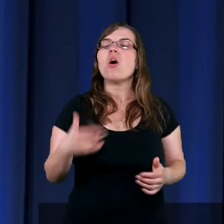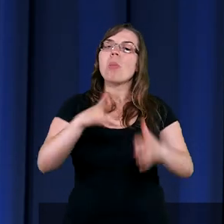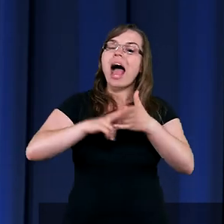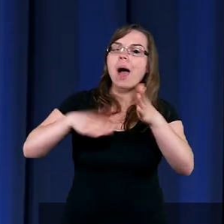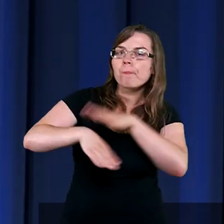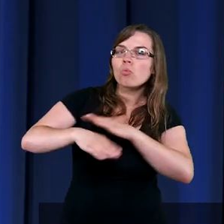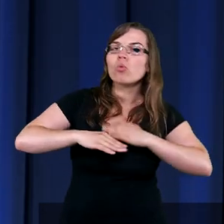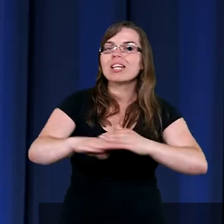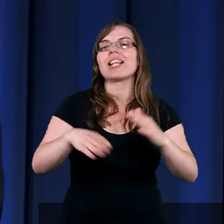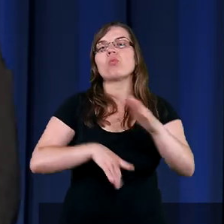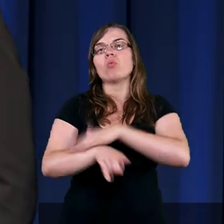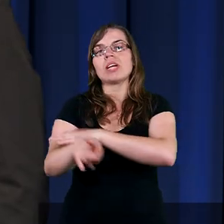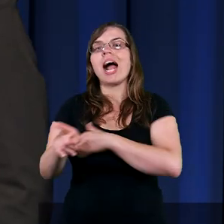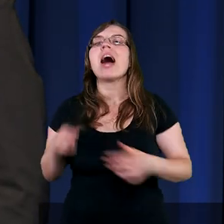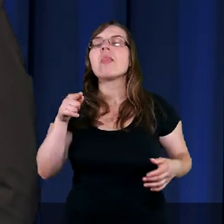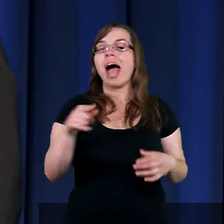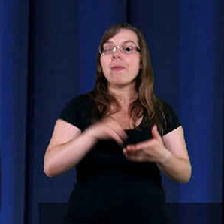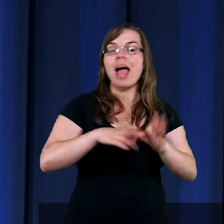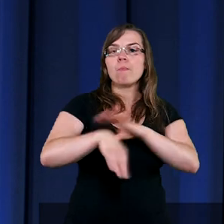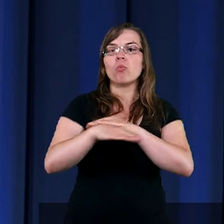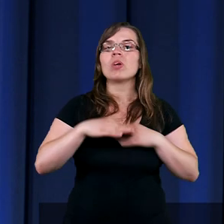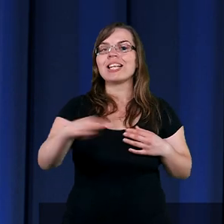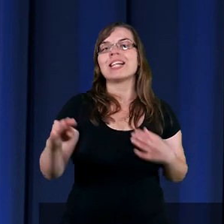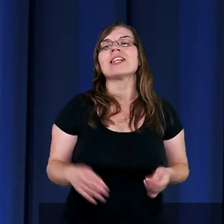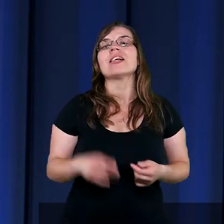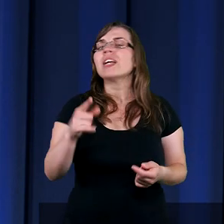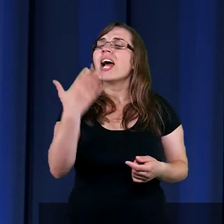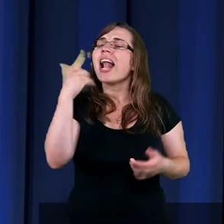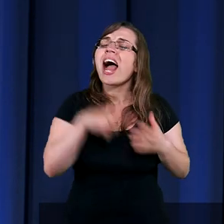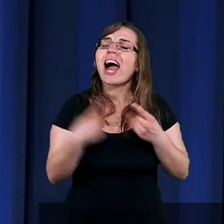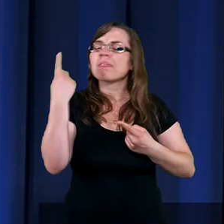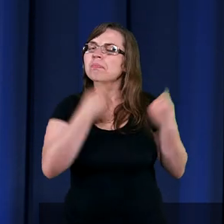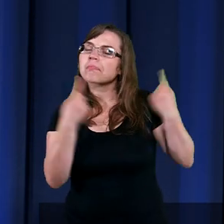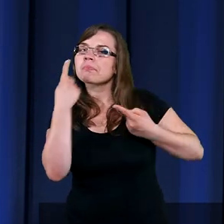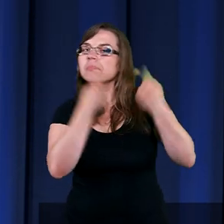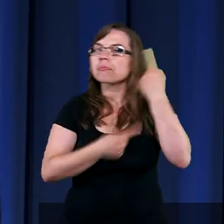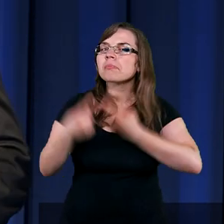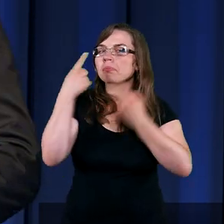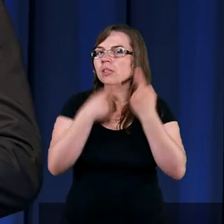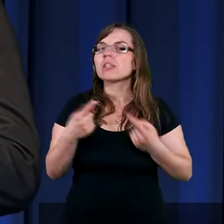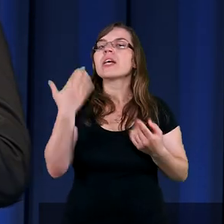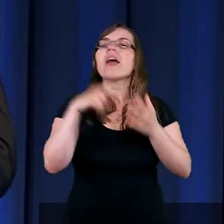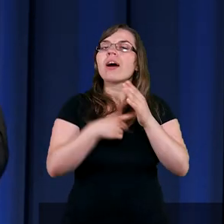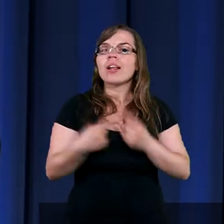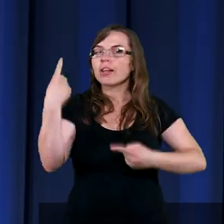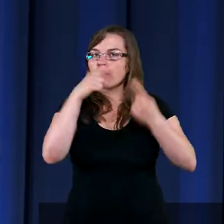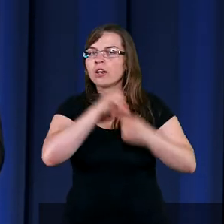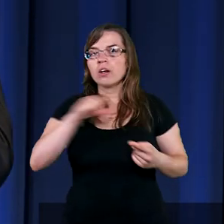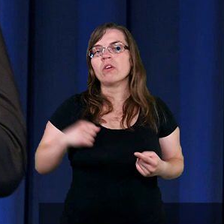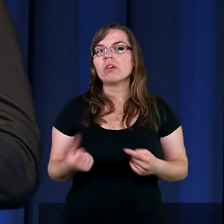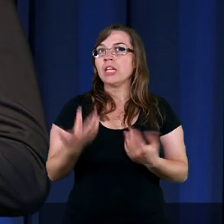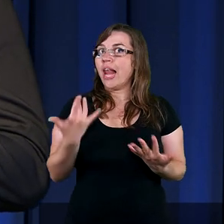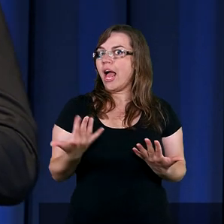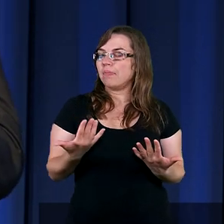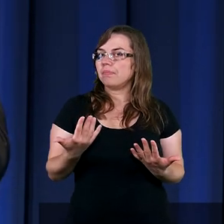i tam na tej pustyni tak się zastanawiam, ile razy, ile razy się zastanawiał. Jeden